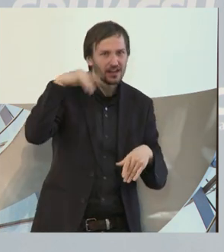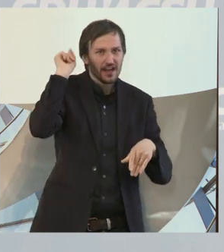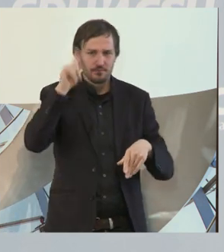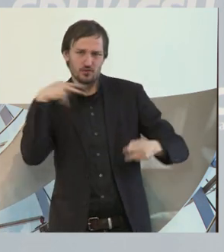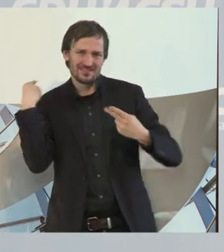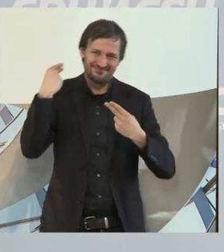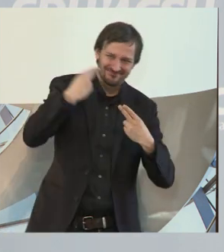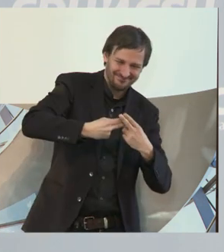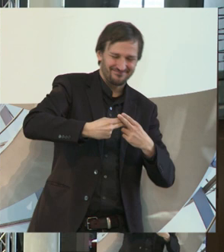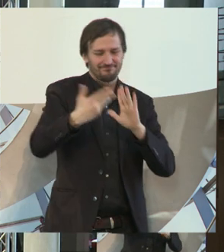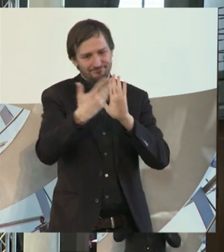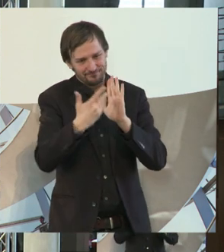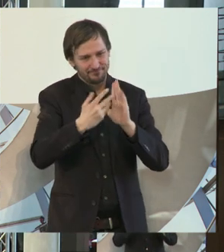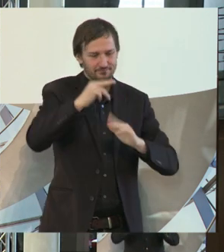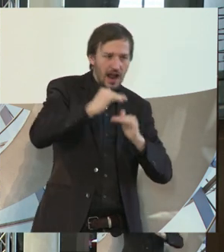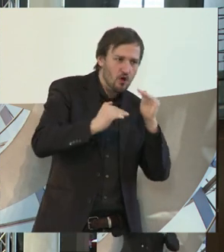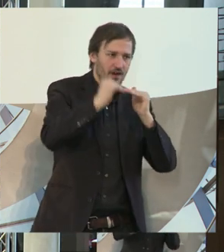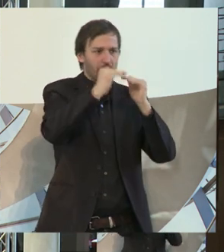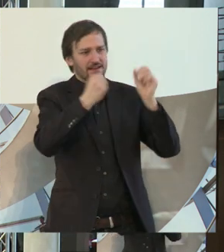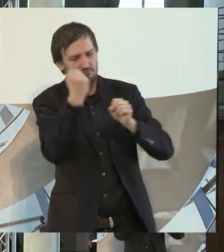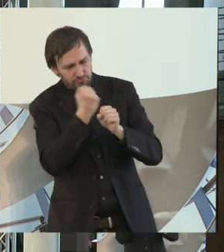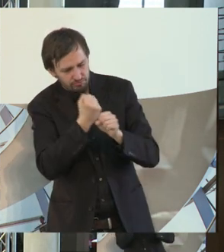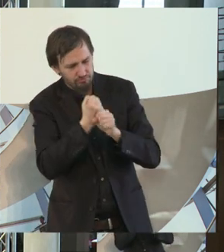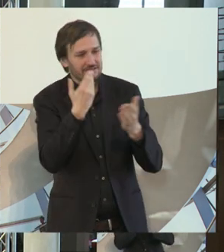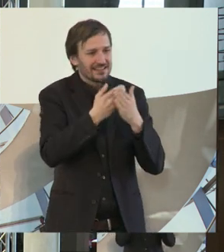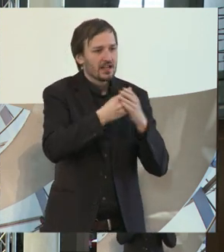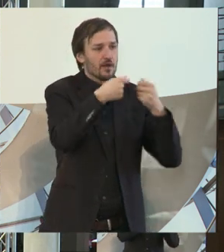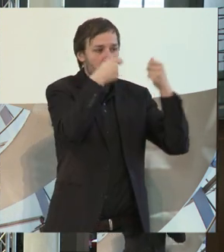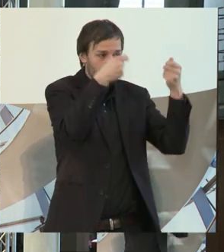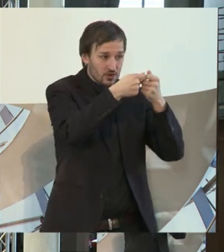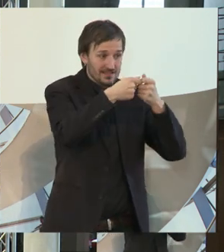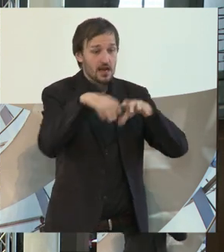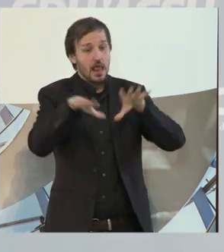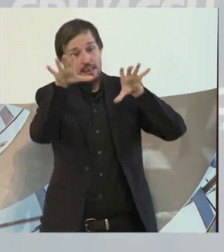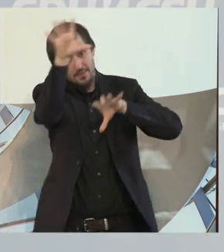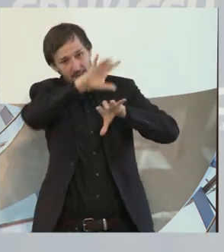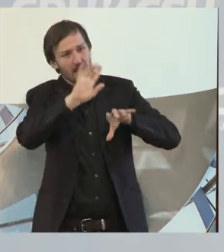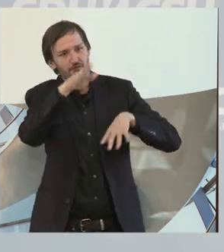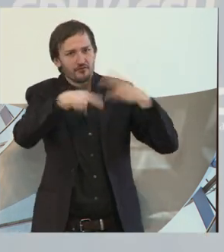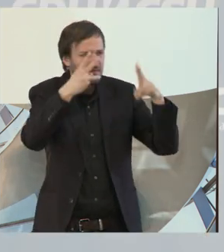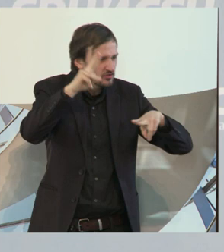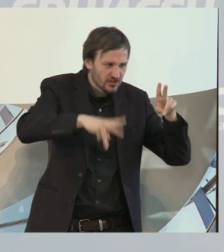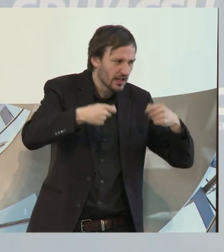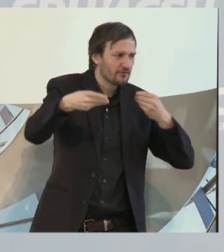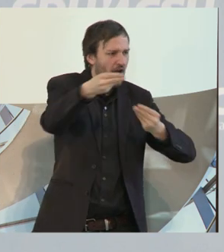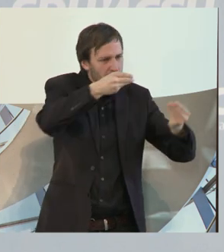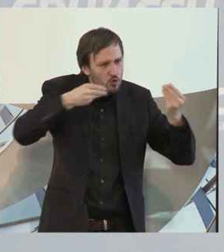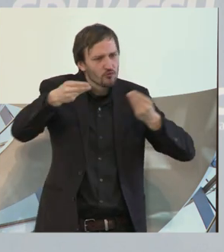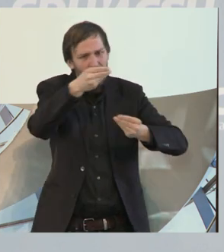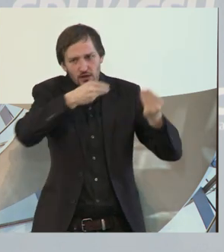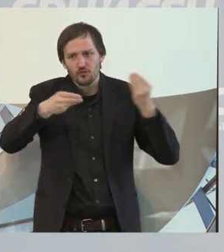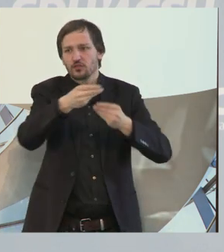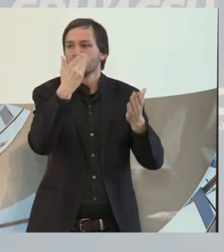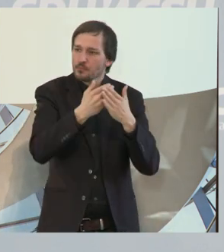deshalb, wir haben einiges zu verhandeln zwischen Bund und Ländern. Und ich freue mich, dass